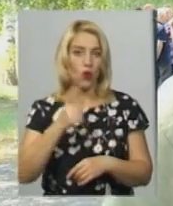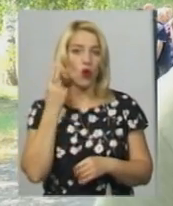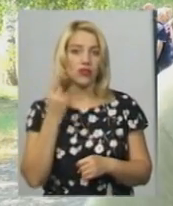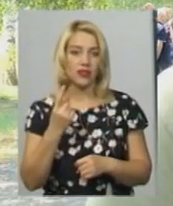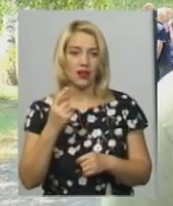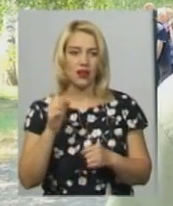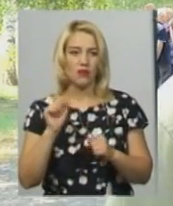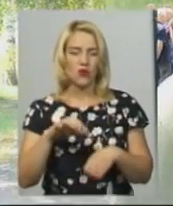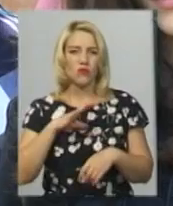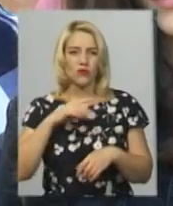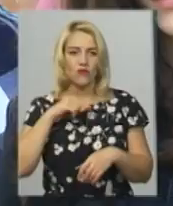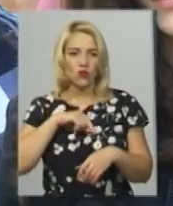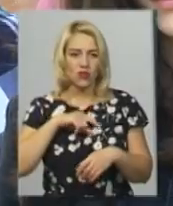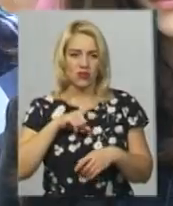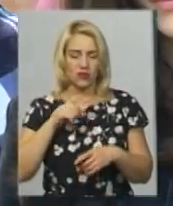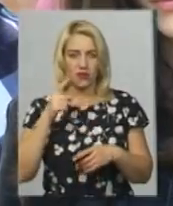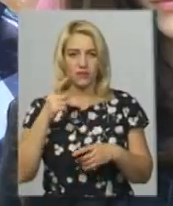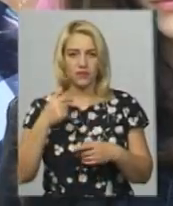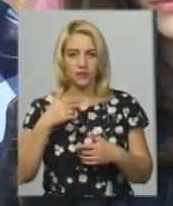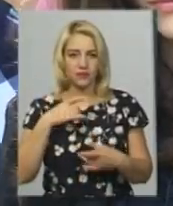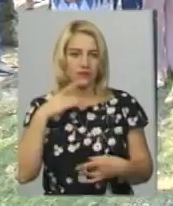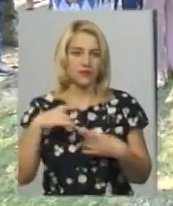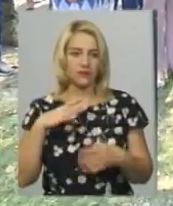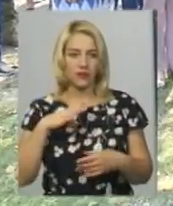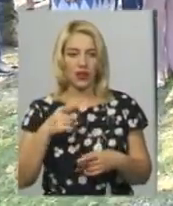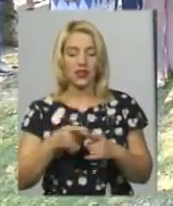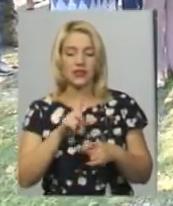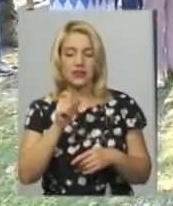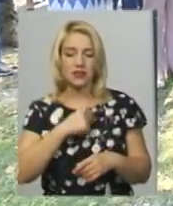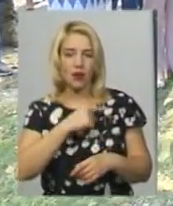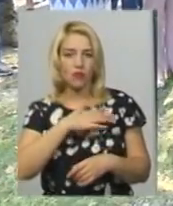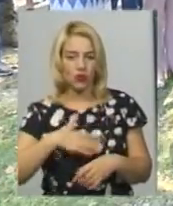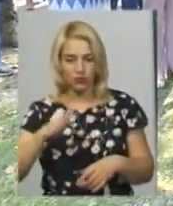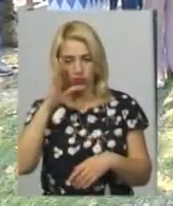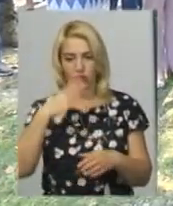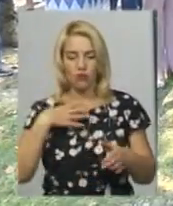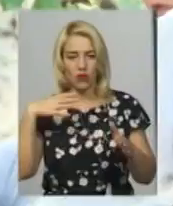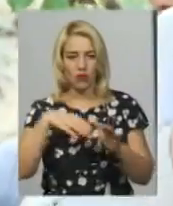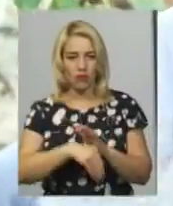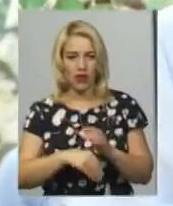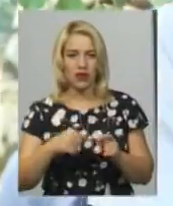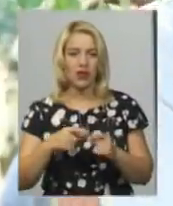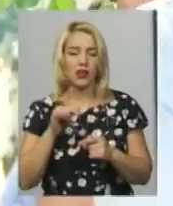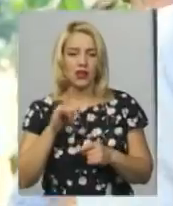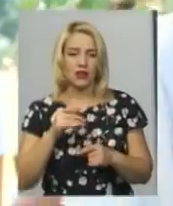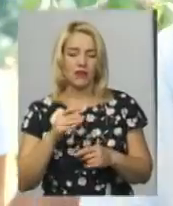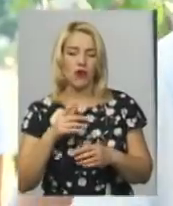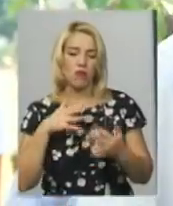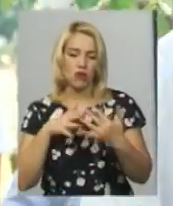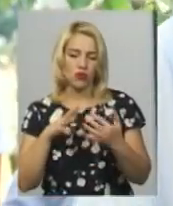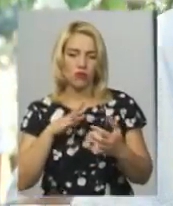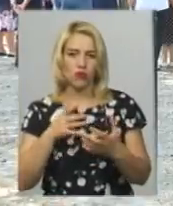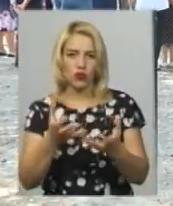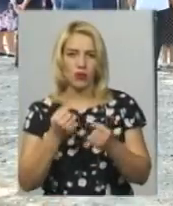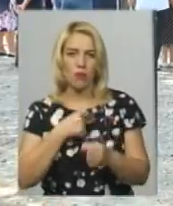можливо, це спазм якийсь був. Від отриманих поранень Олександр помер. У тому бою «Зорік» отримав поранення у праву ногу і ліву руку. Нинішній голова